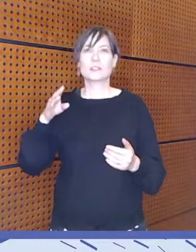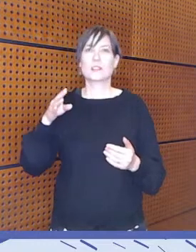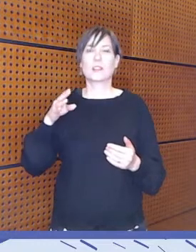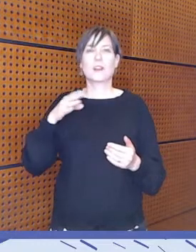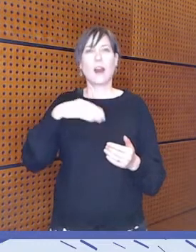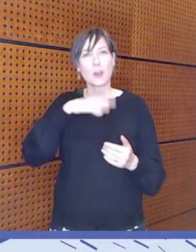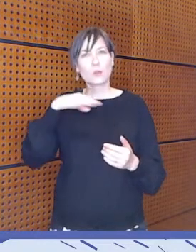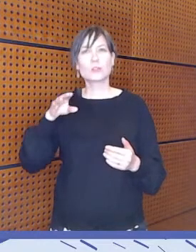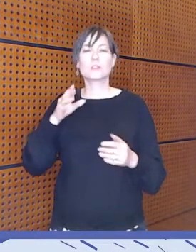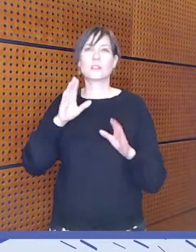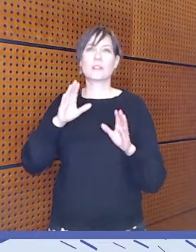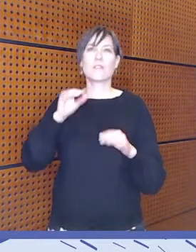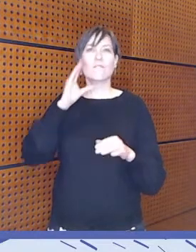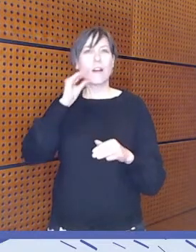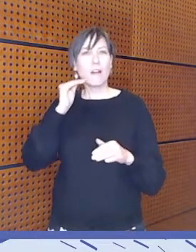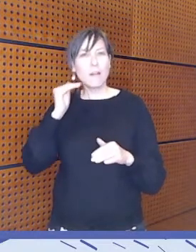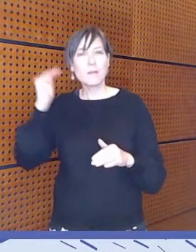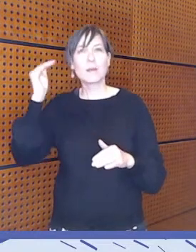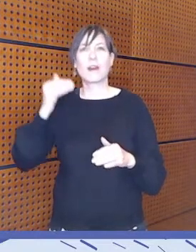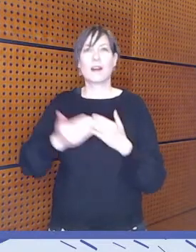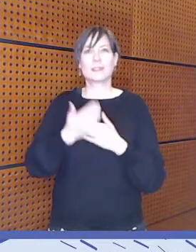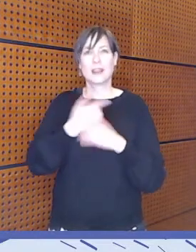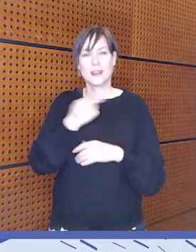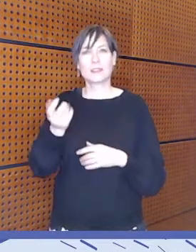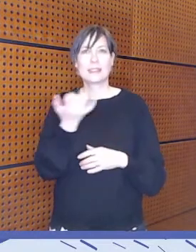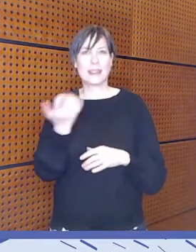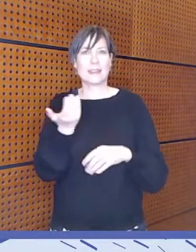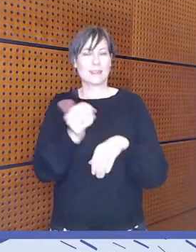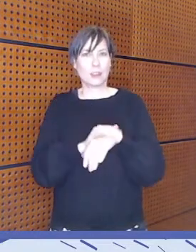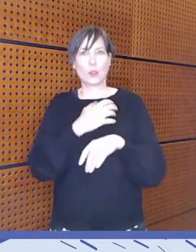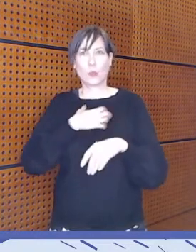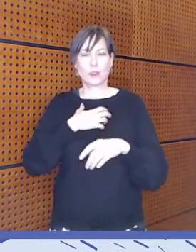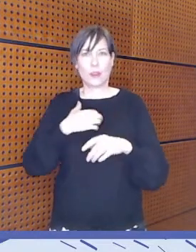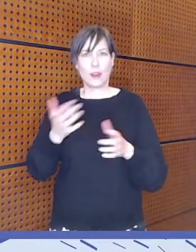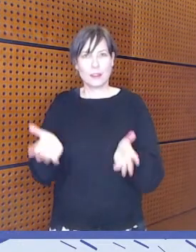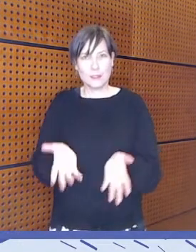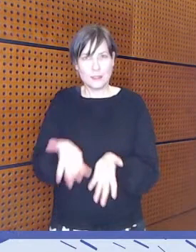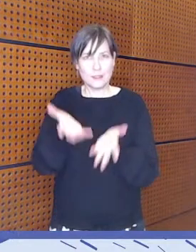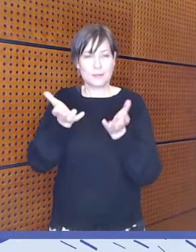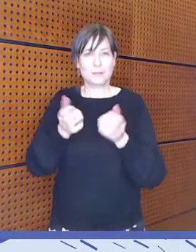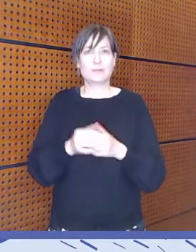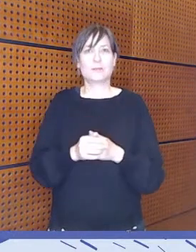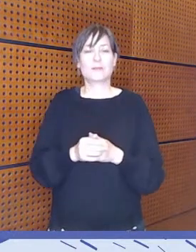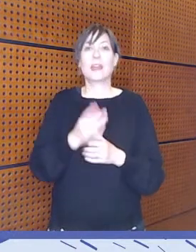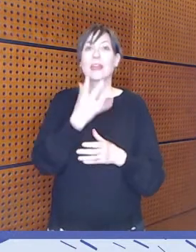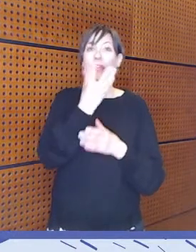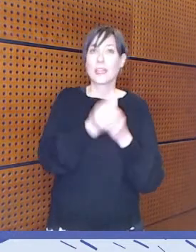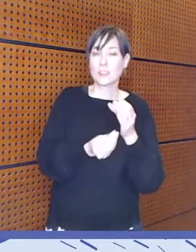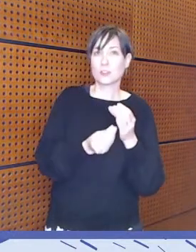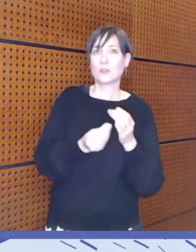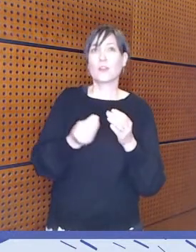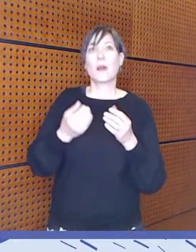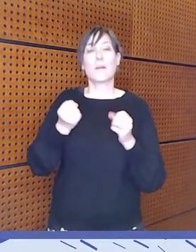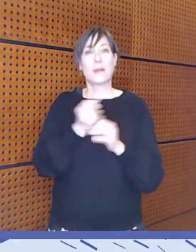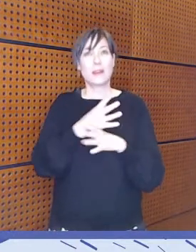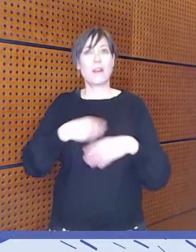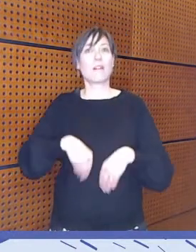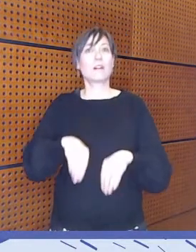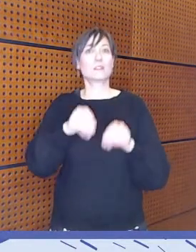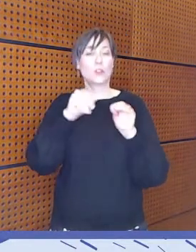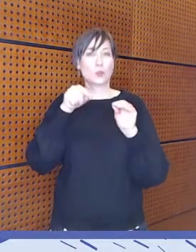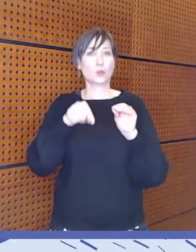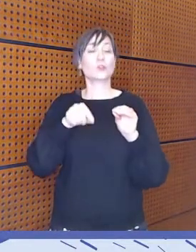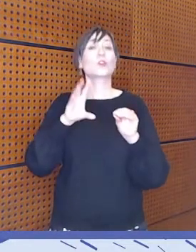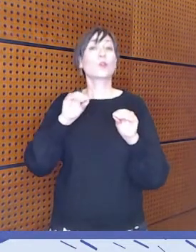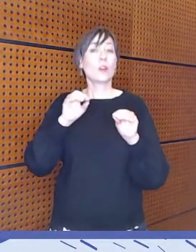aikuisten ikääntyvien asiakkaiden digitaitoja. Kyllä niin kuin inklusiivinen mediakasvatus, niin kyllähän se pitäisi kuulua